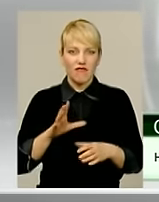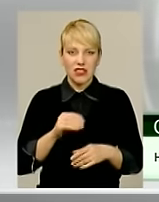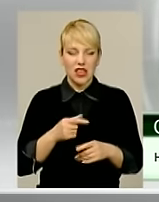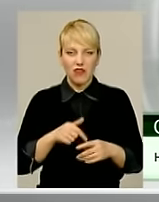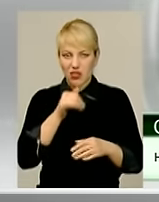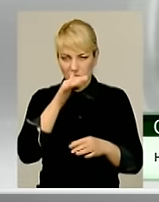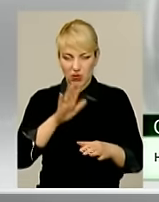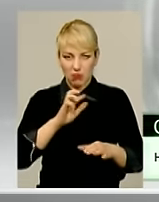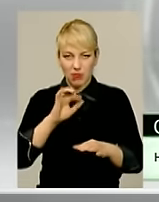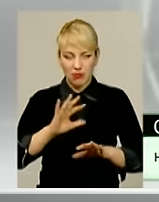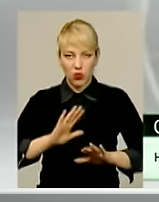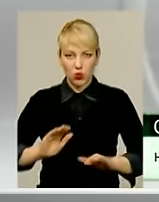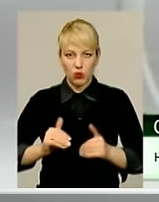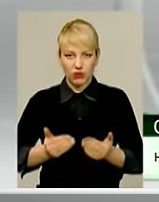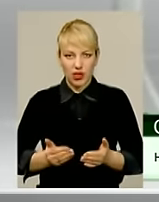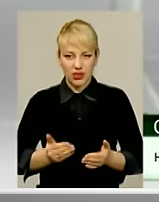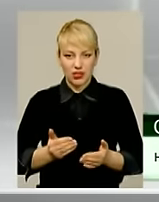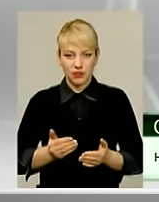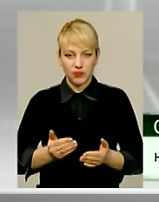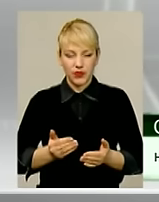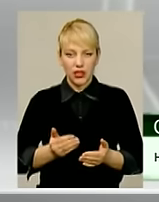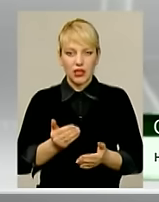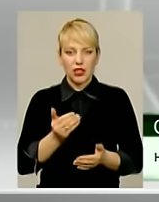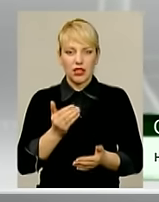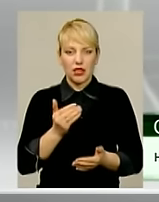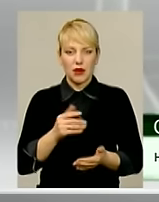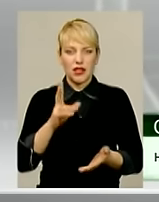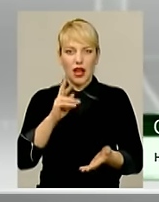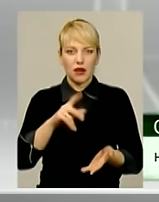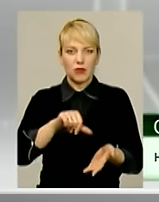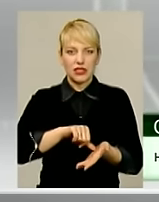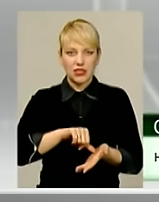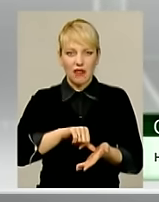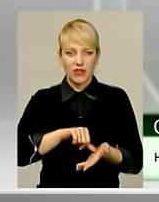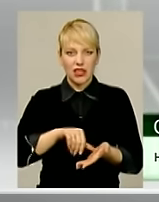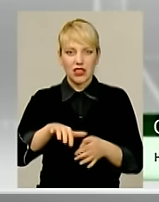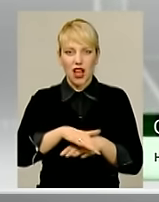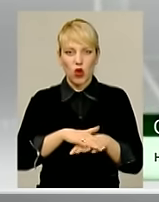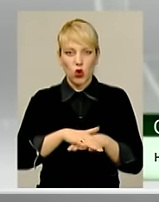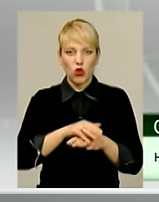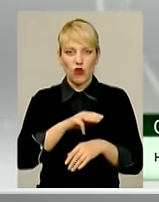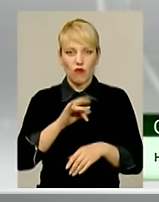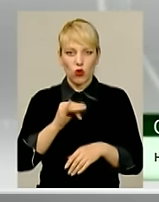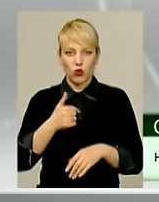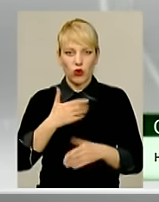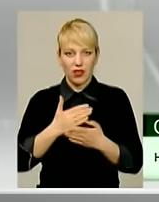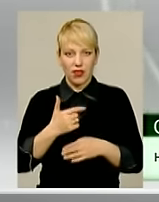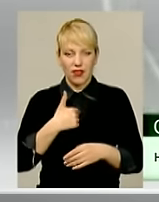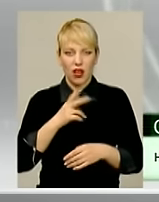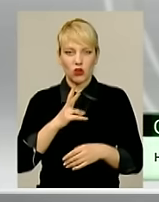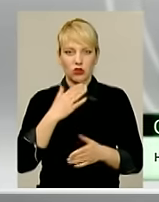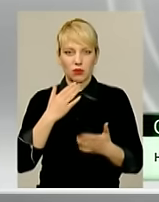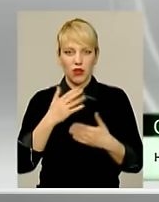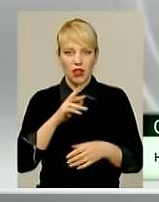пропонувати. Є Ксенжу, який представник Народного фронту, він би не пропонував. Є я, який спілкувався